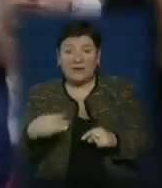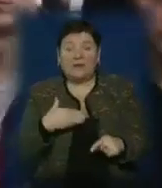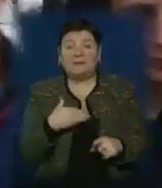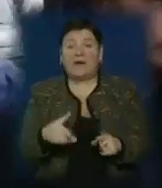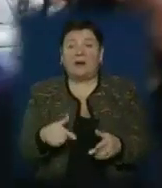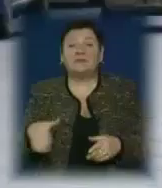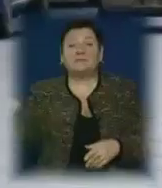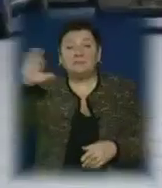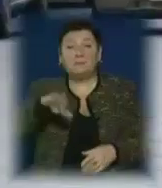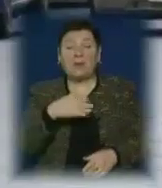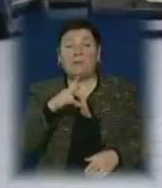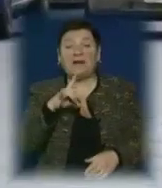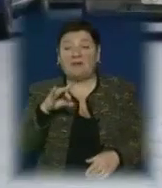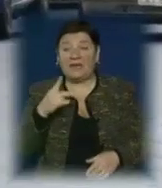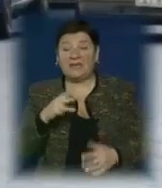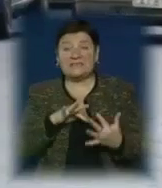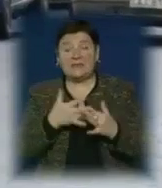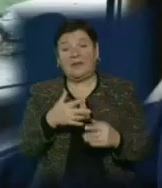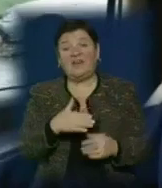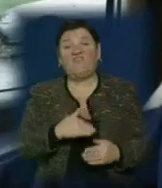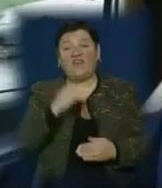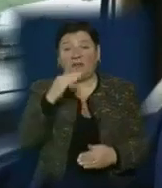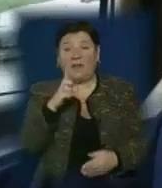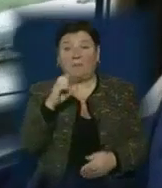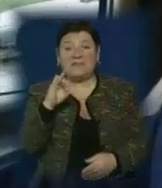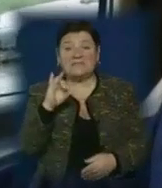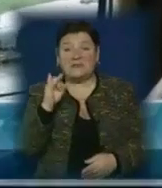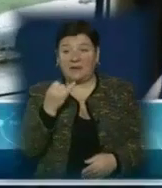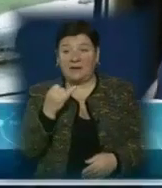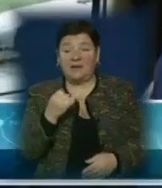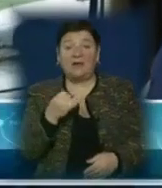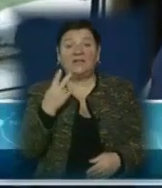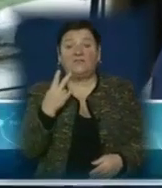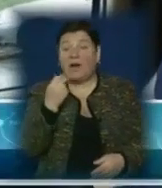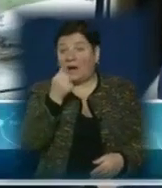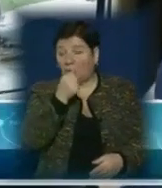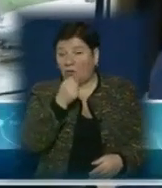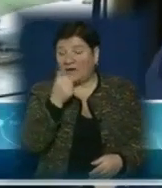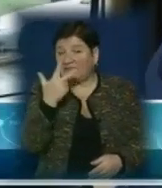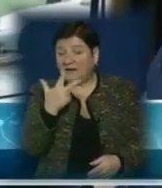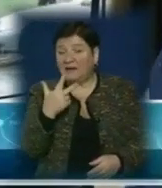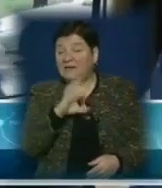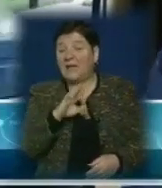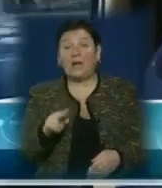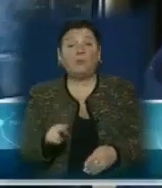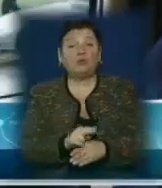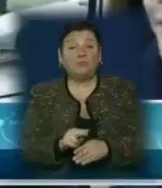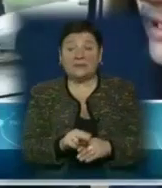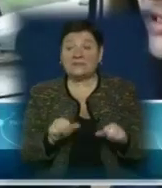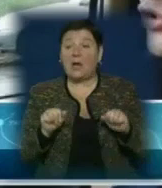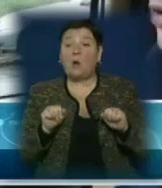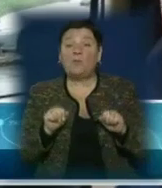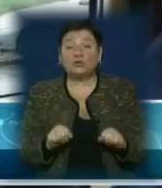Торонському перевалі, зокрема у селі Верхній Бистрий. За останні два-три роки дороги взагалі не ремонтувалися, але останнім часом можна